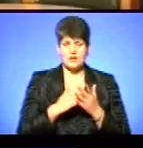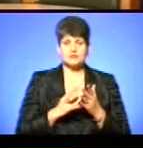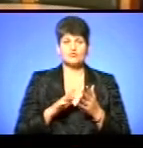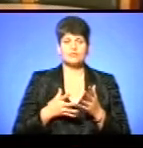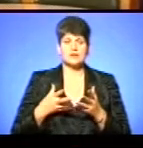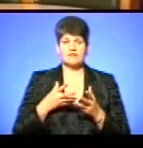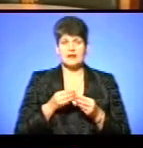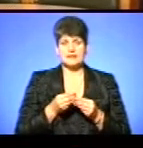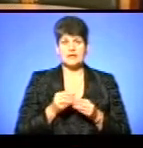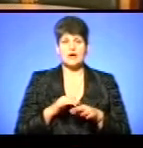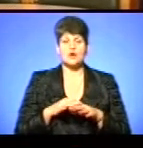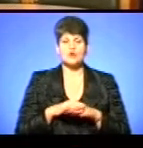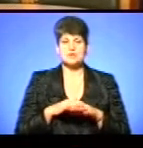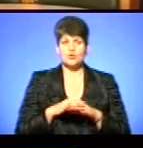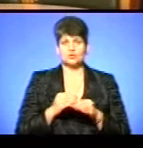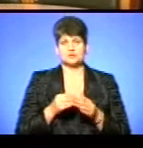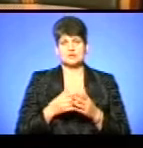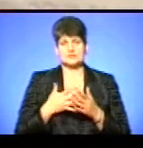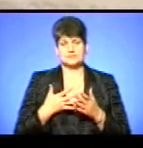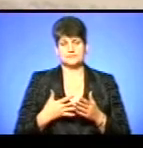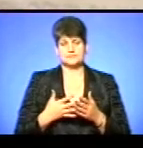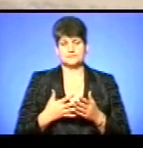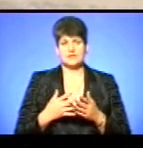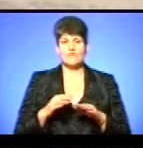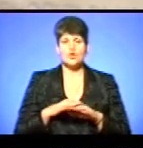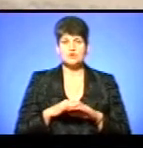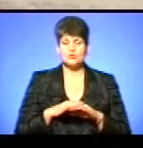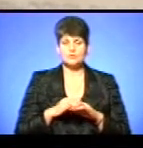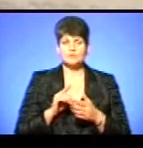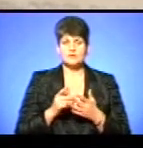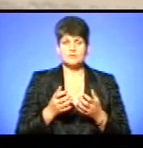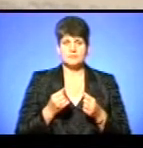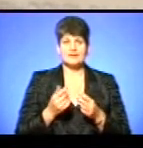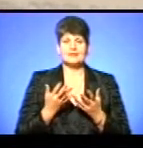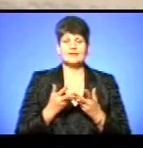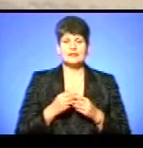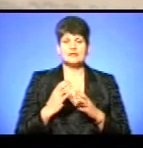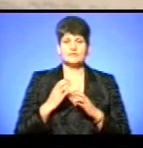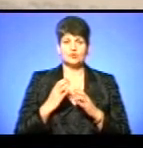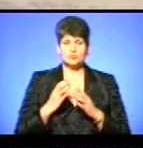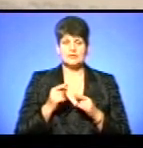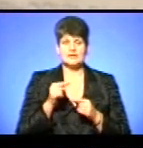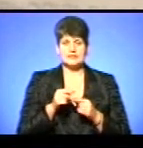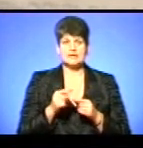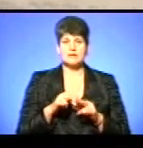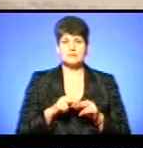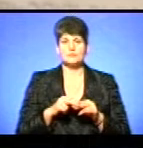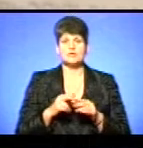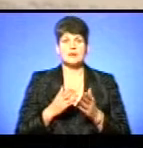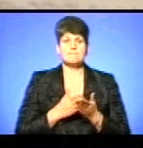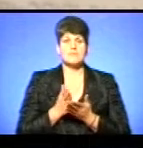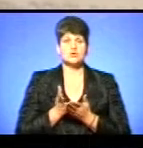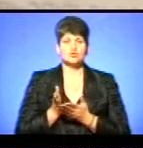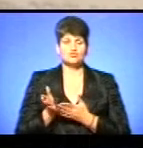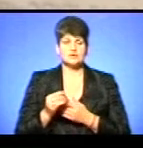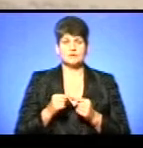розрахунок тарифів на проїзд у громадському транспорті. З розрахунками повинні брати кількість автобусів, відповідно їхні паспорта маршрутів, їхню